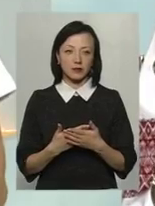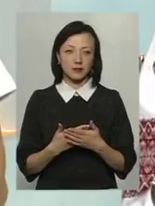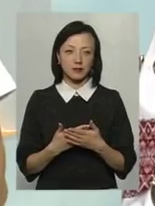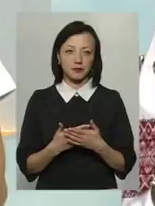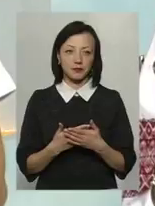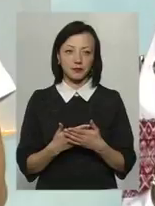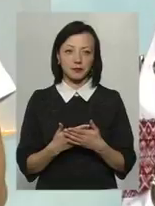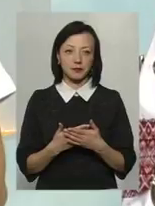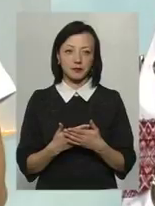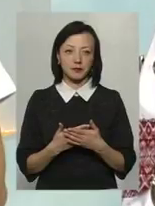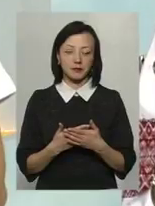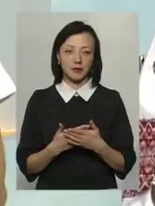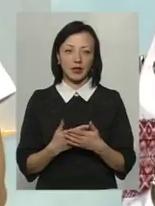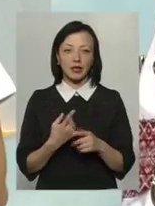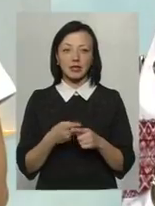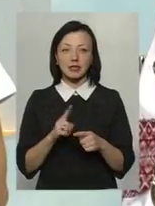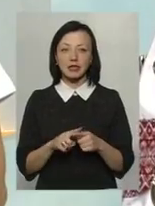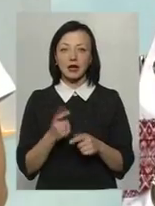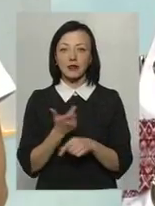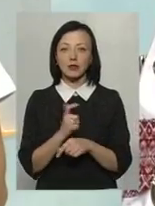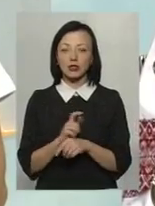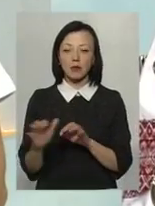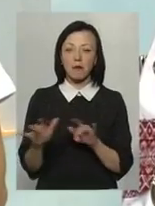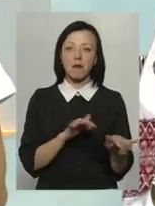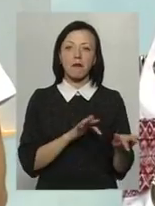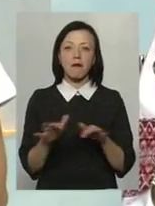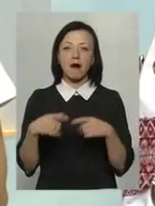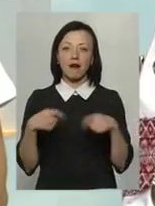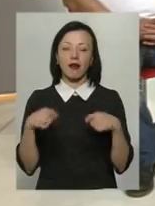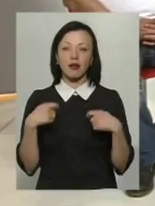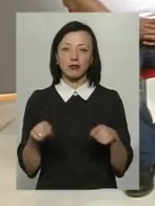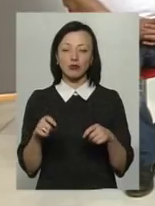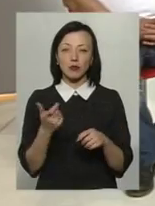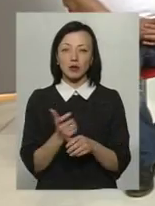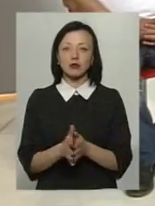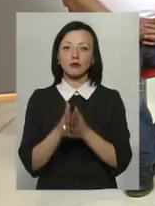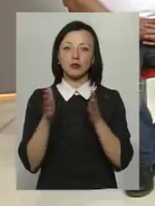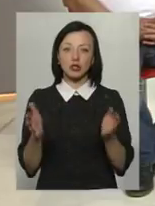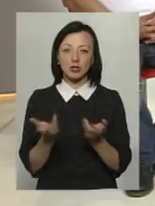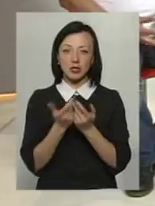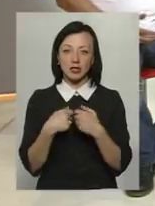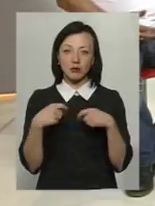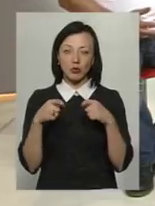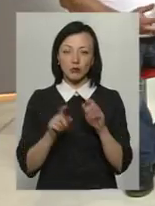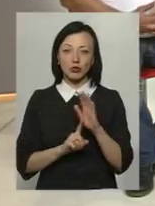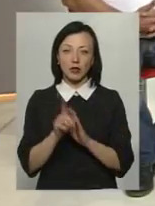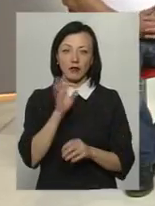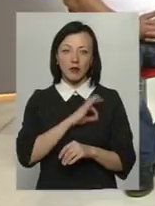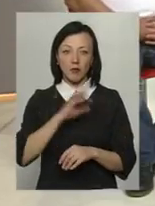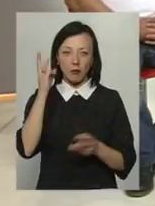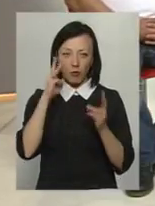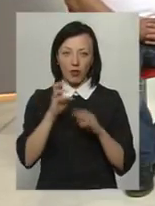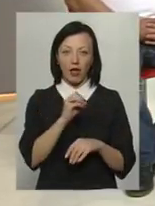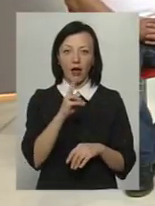енергозбереження. більше маркетинговий хід. того, щоб збільшити кількість продаж, одна з півних компаній почала використовувати… мода, так?